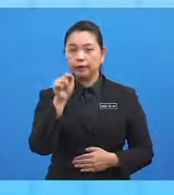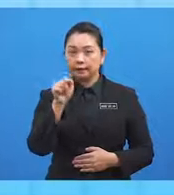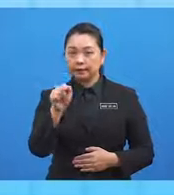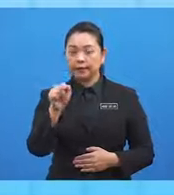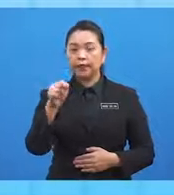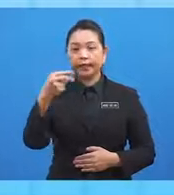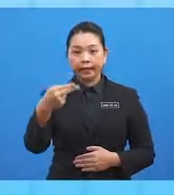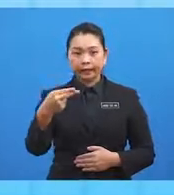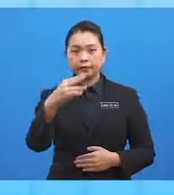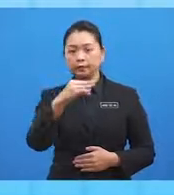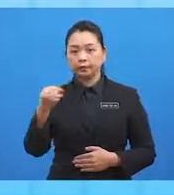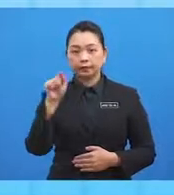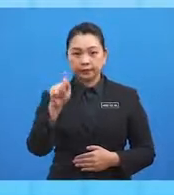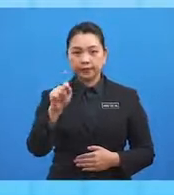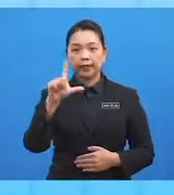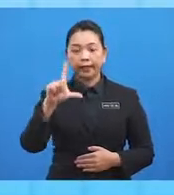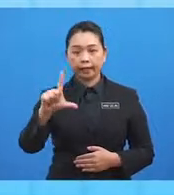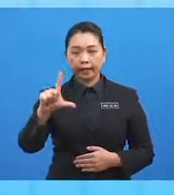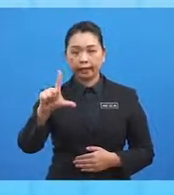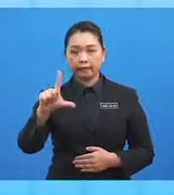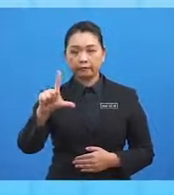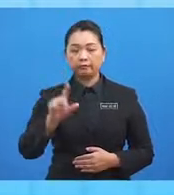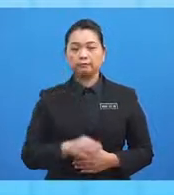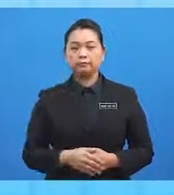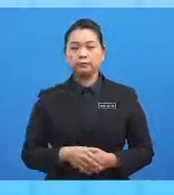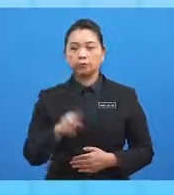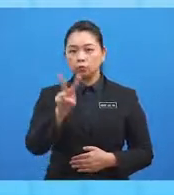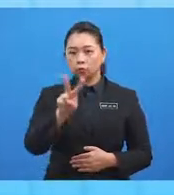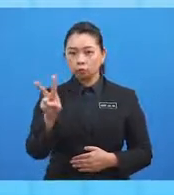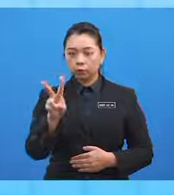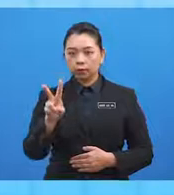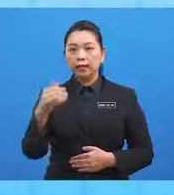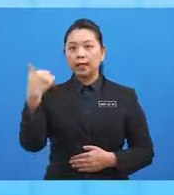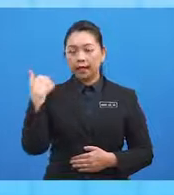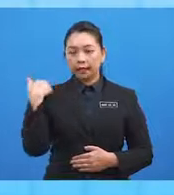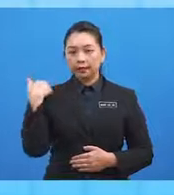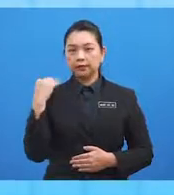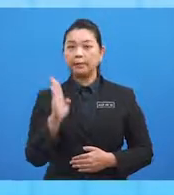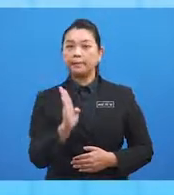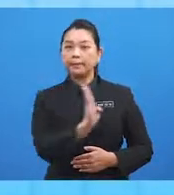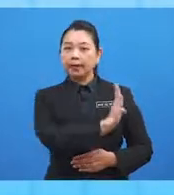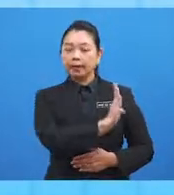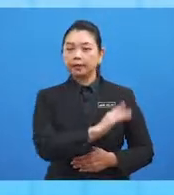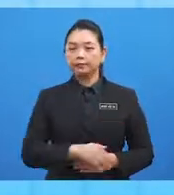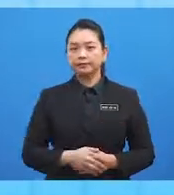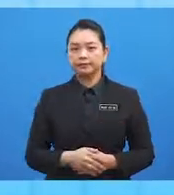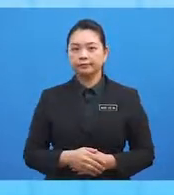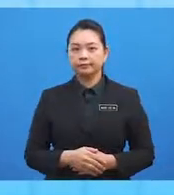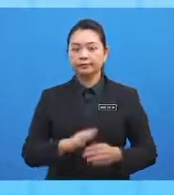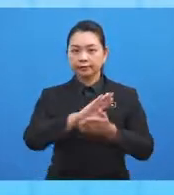H dan titik L. Kedua-duanya berada di bahagian barat. Maka,